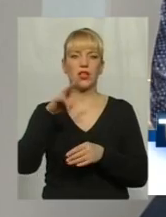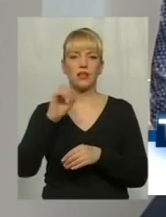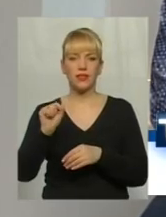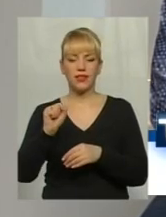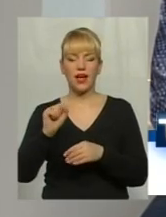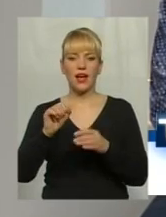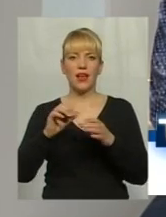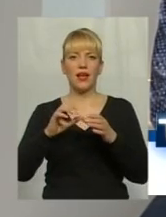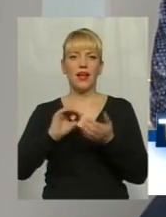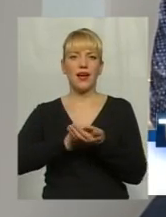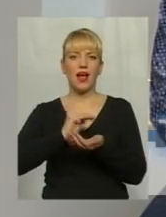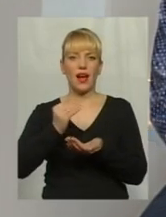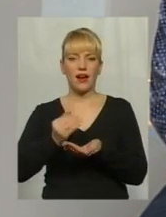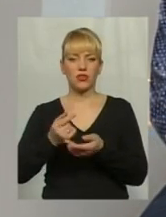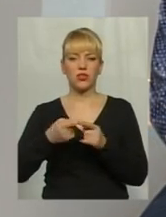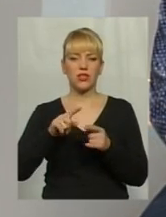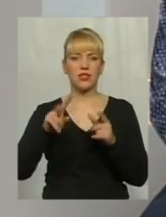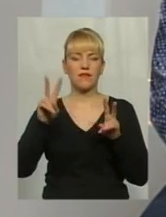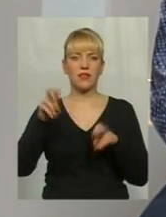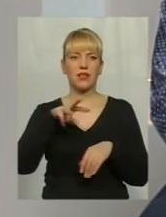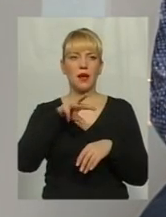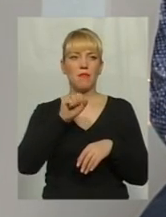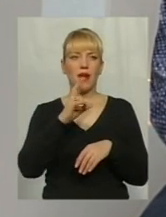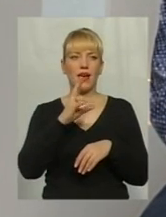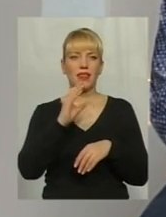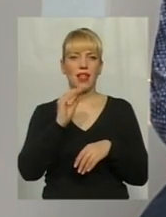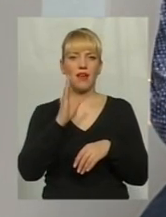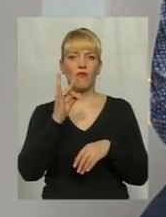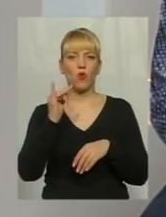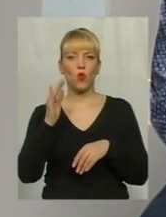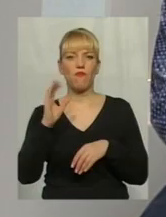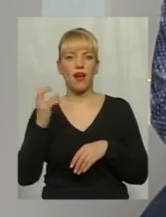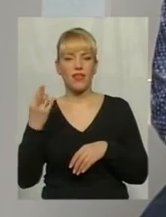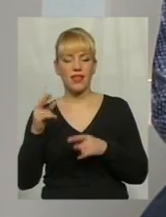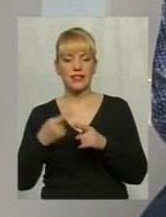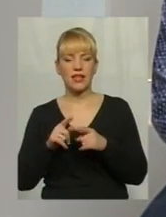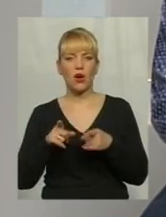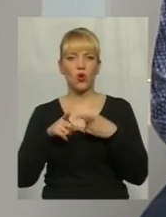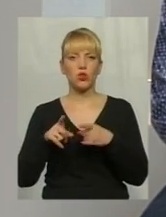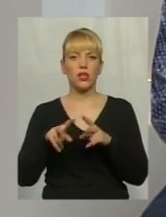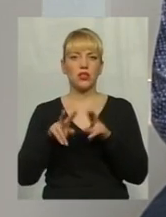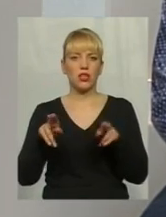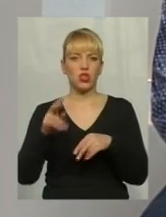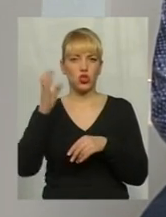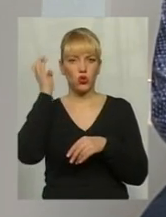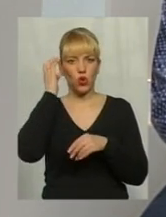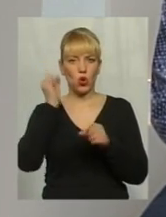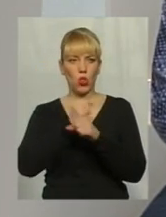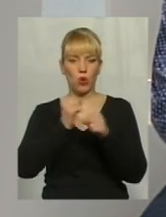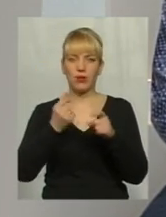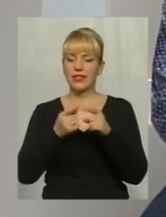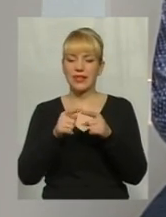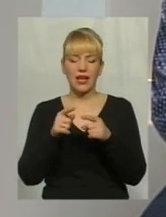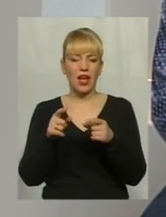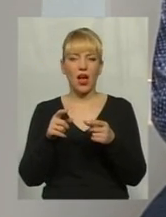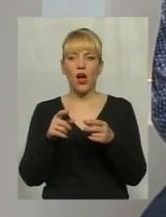вони називали його. І це нам грозило другим Чорнобилем. Оскільки, ні, це оборудовання, воно не предназначено для